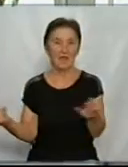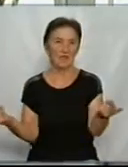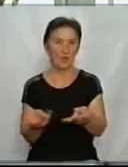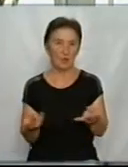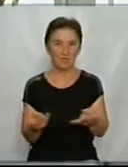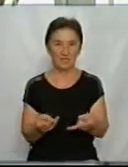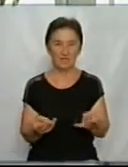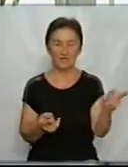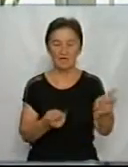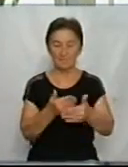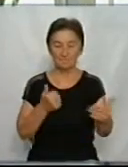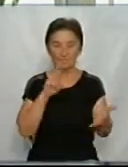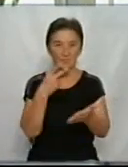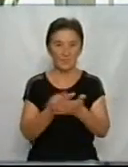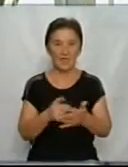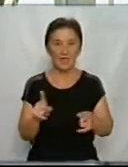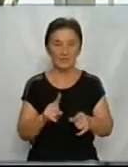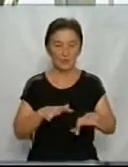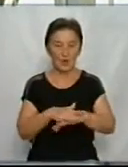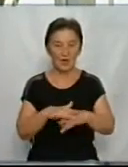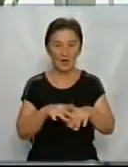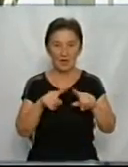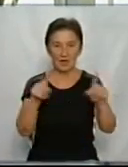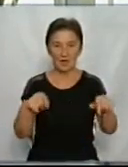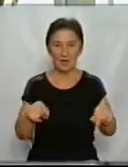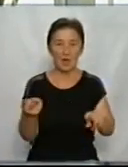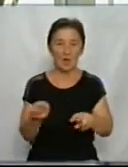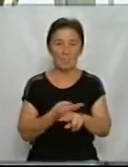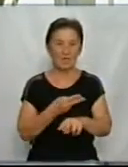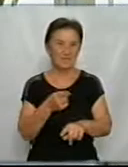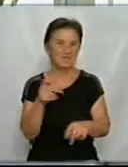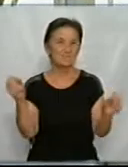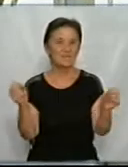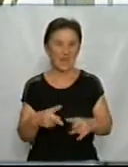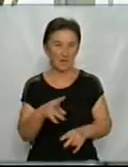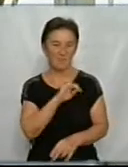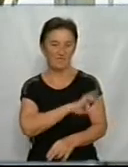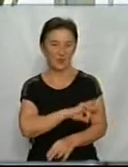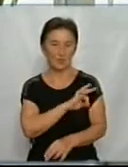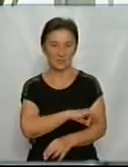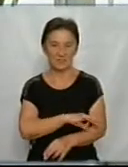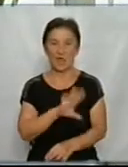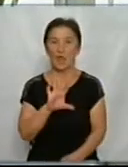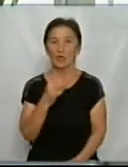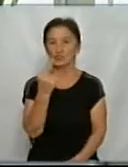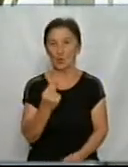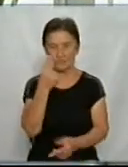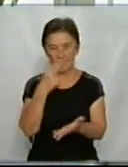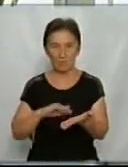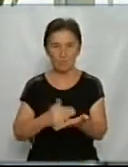Передбачається, що це буде рахунок із спеціальним режимом використання. І в Міністерстві соціальної політики буде